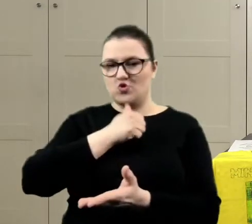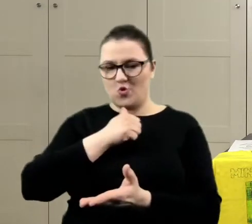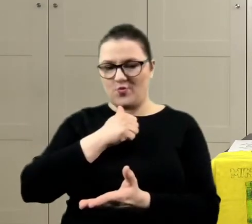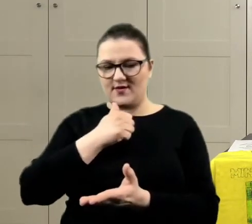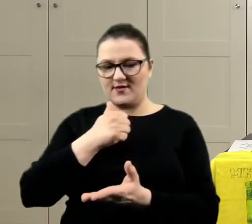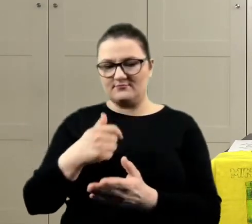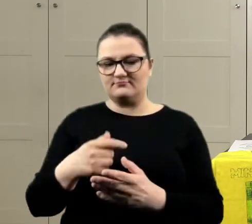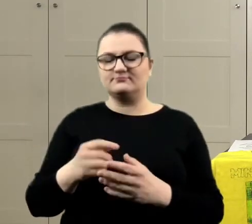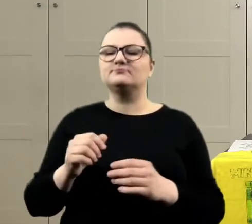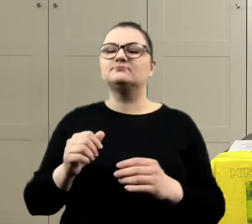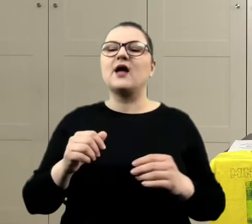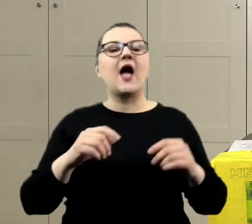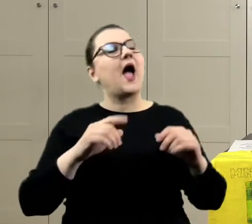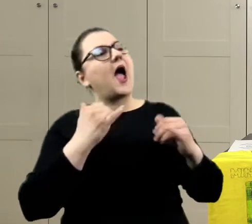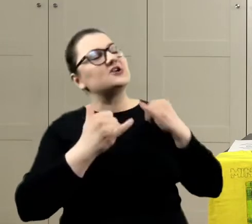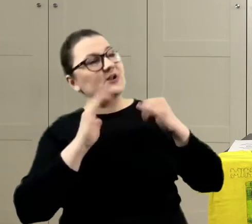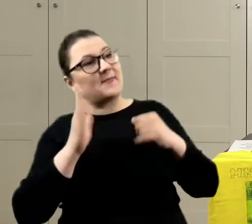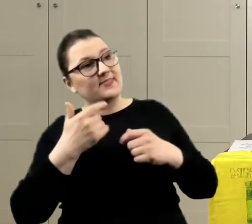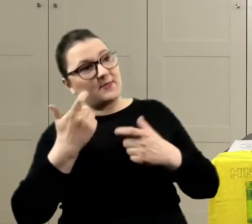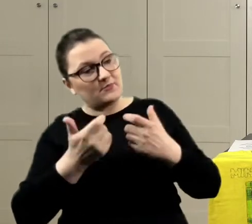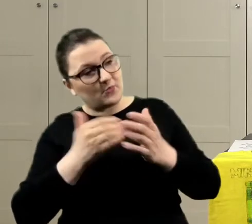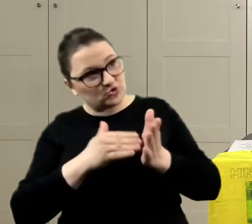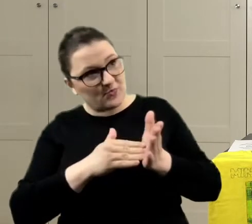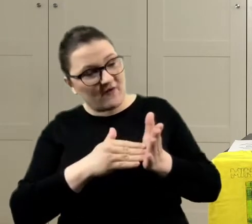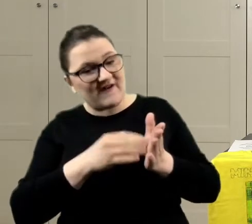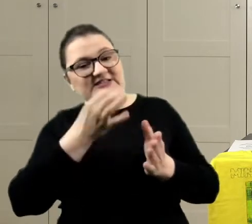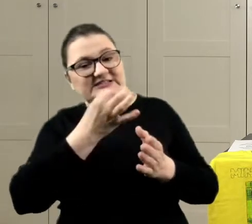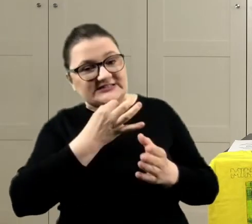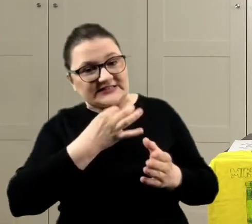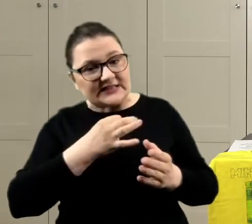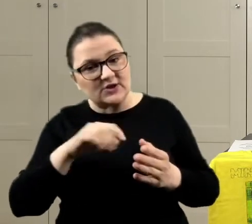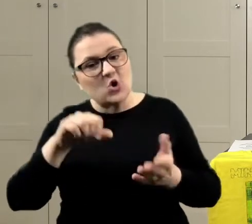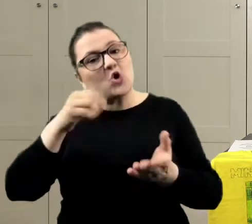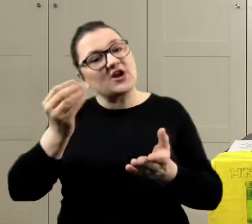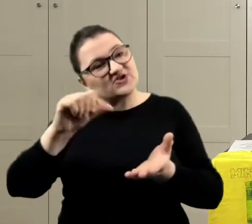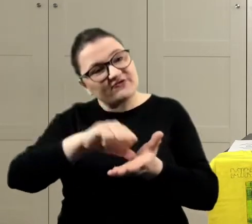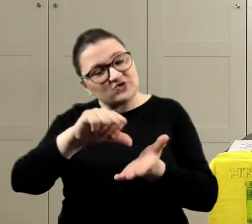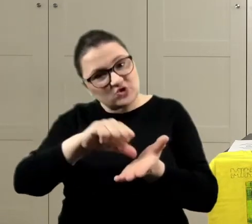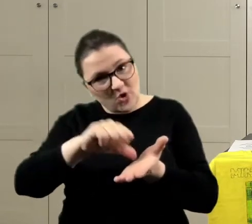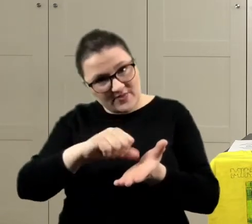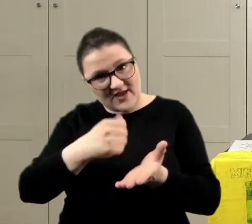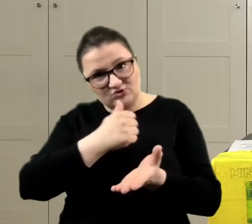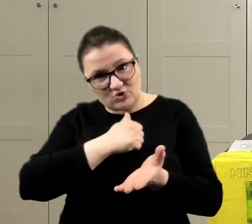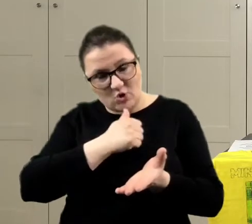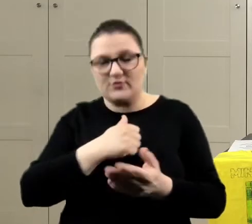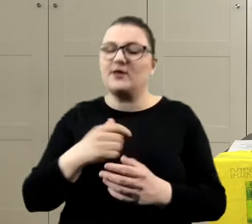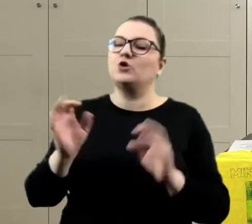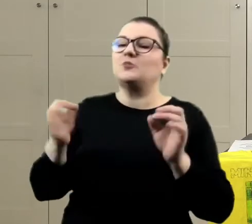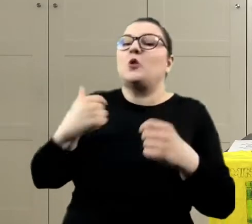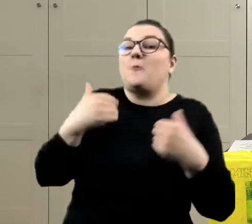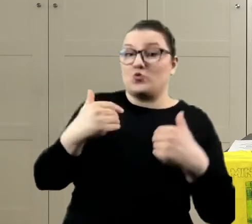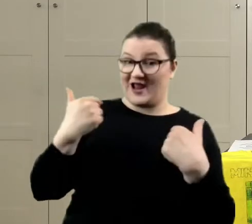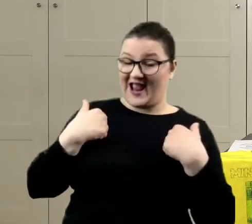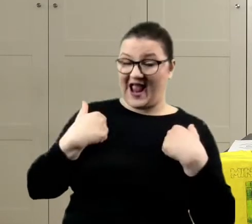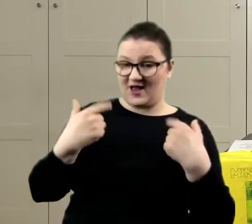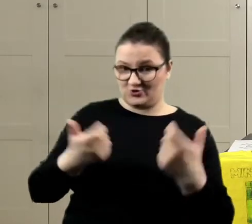Wycieramy nasz będę potrzebała cienkiego, bo jeszcze tu w środek będzie zielony. To może ja ten środek wypełnię.